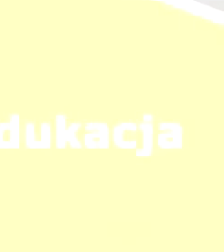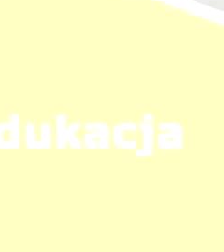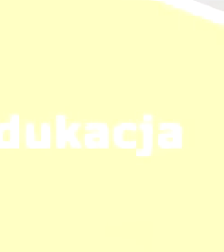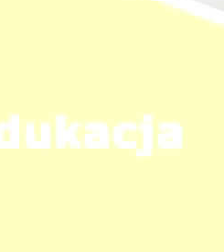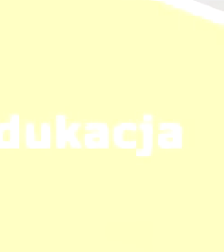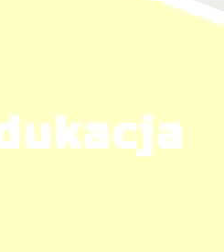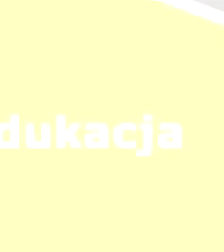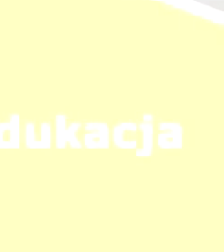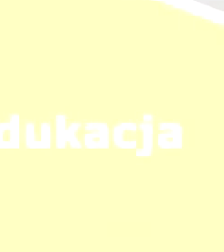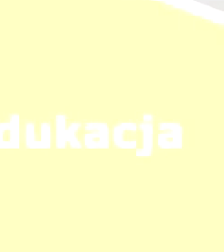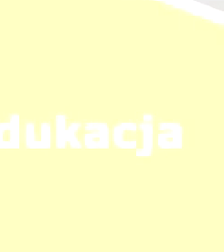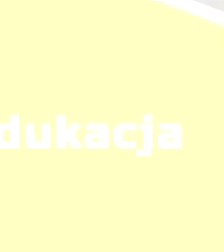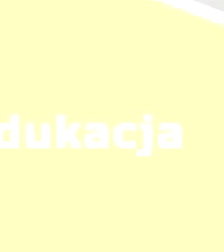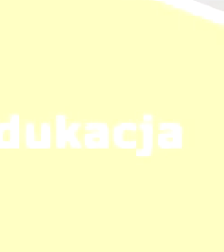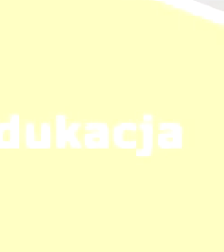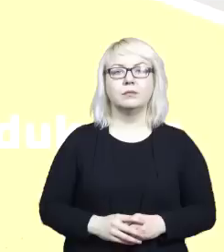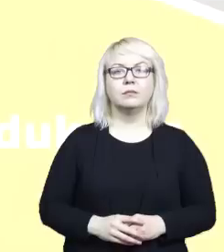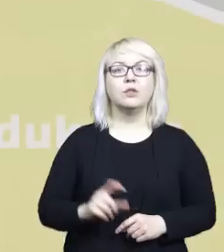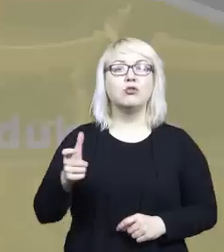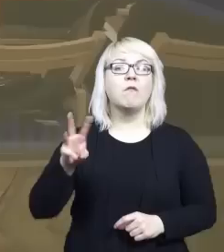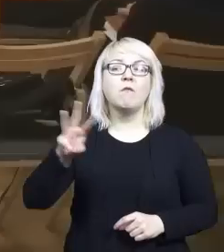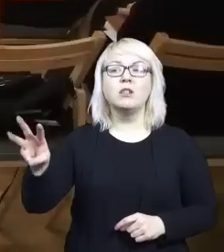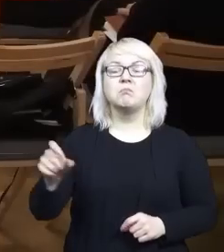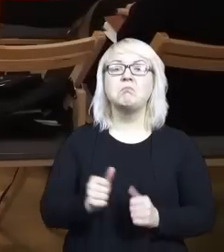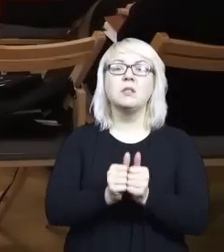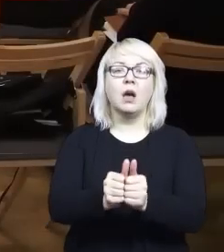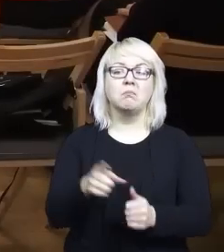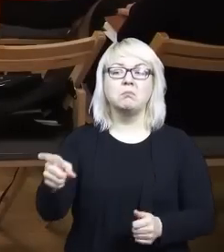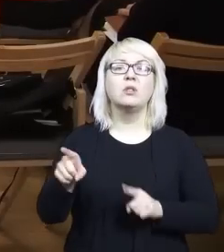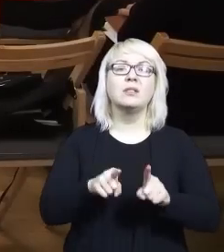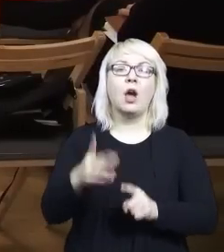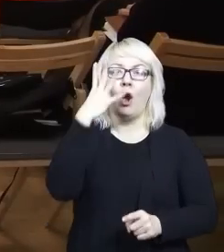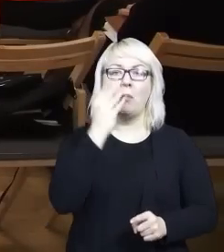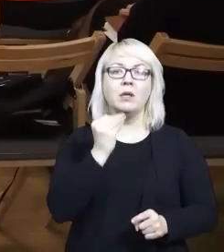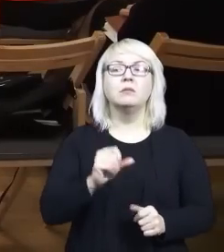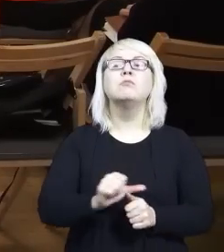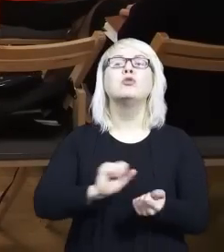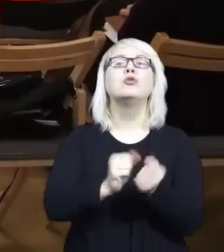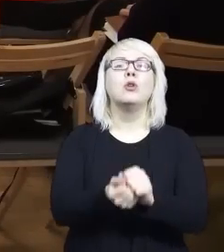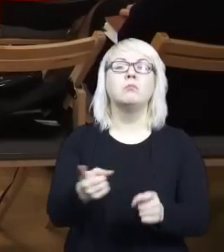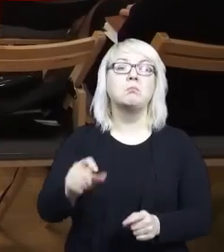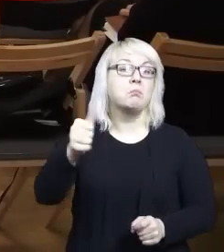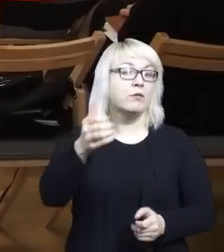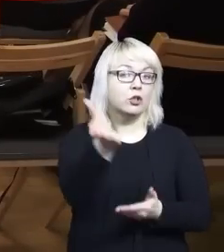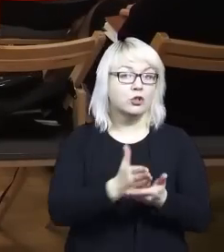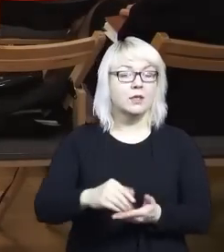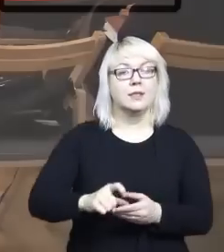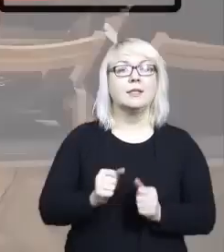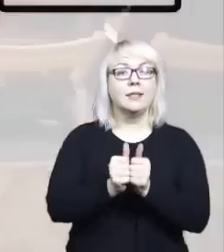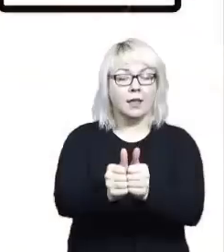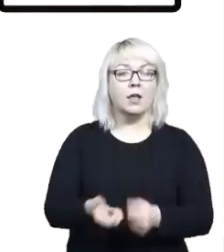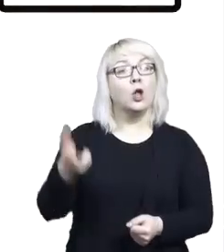Warsztat. Co to jest dostępność? Co waszym zdaniem oznacają poszczególne znaki? To jest pierwsza część zadania.